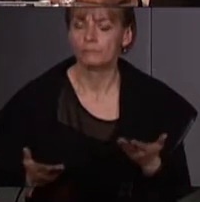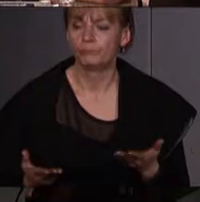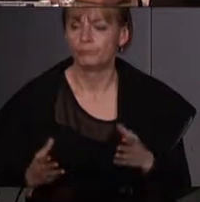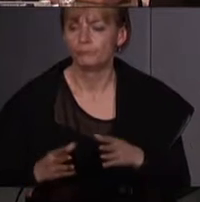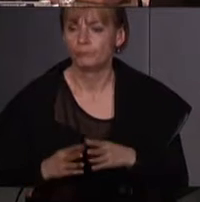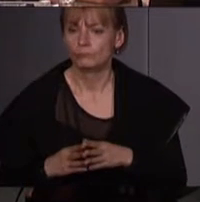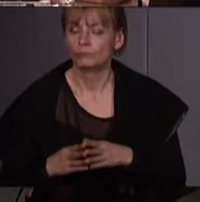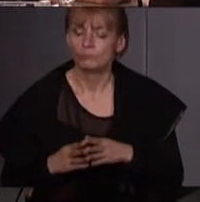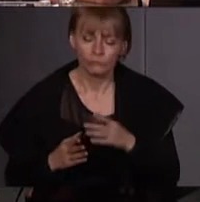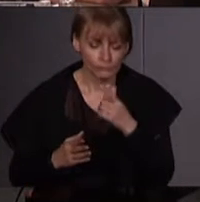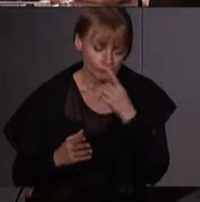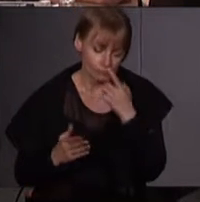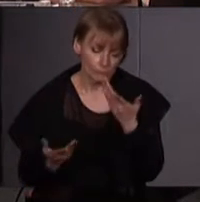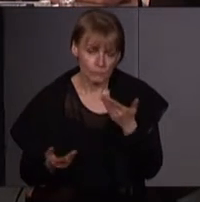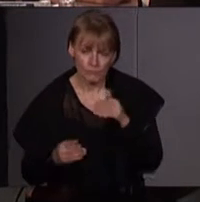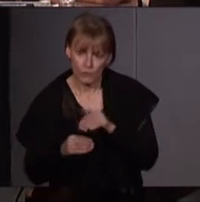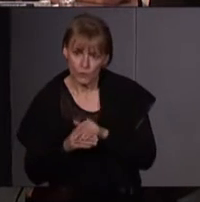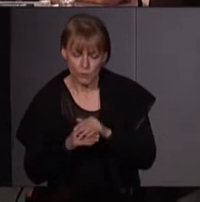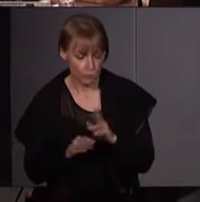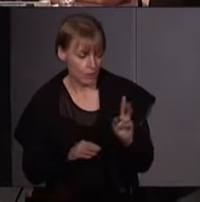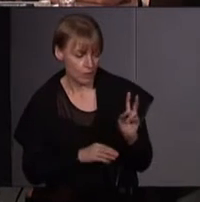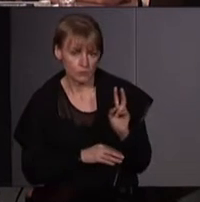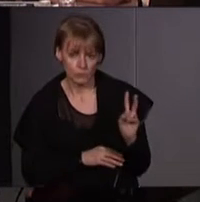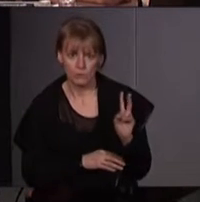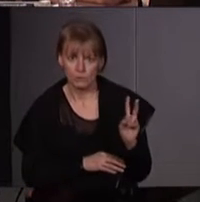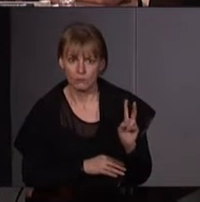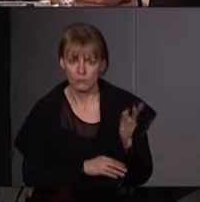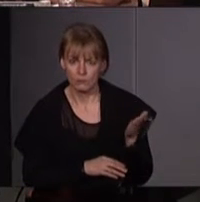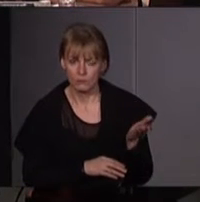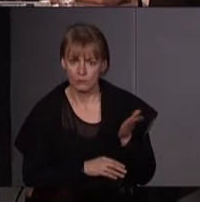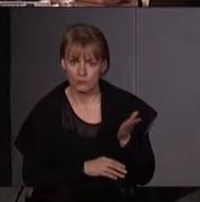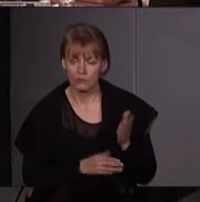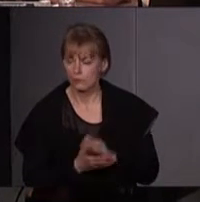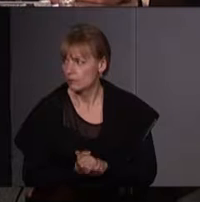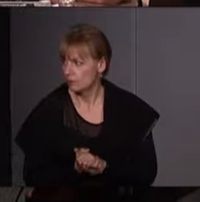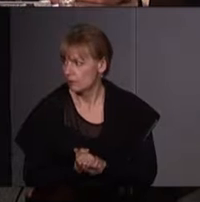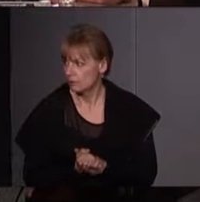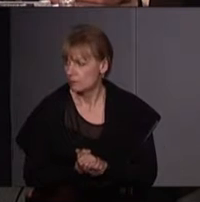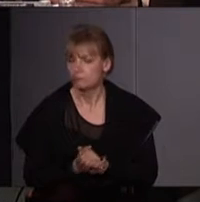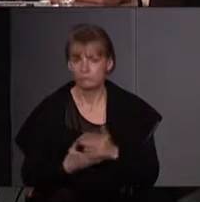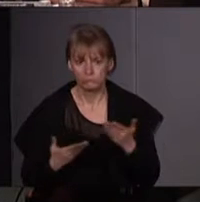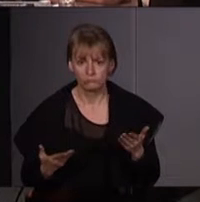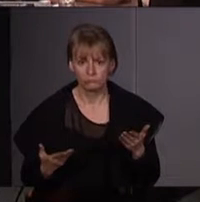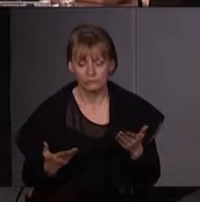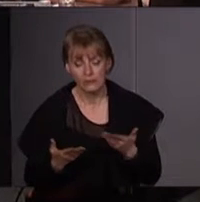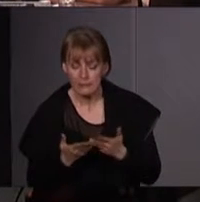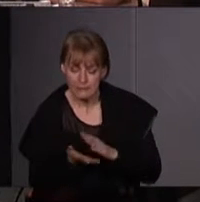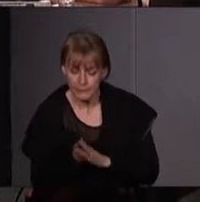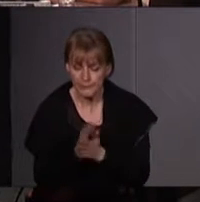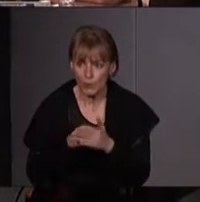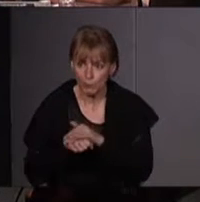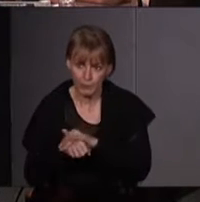que qu'on tient à montrer ce soir, les deux conférencières, c'est à proprement parler la politisation